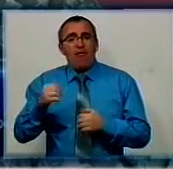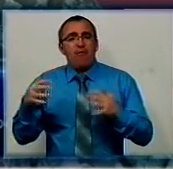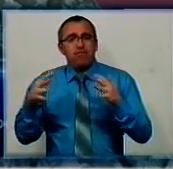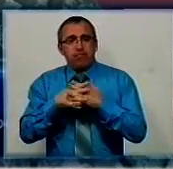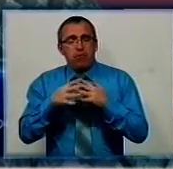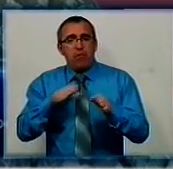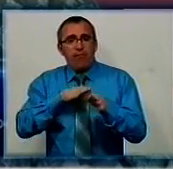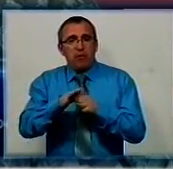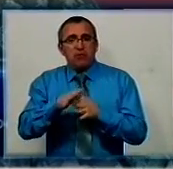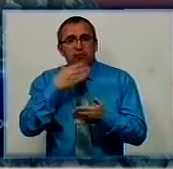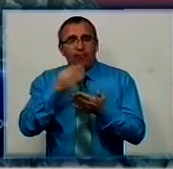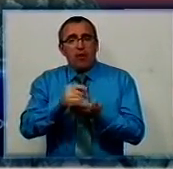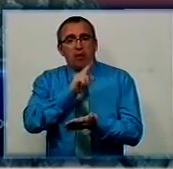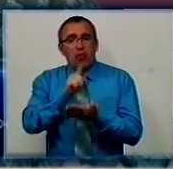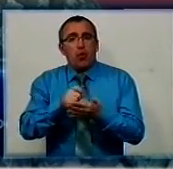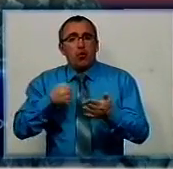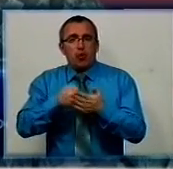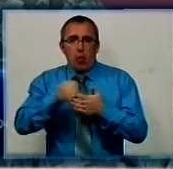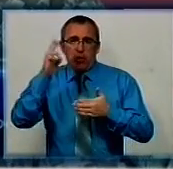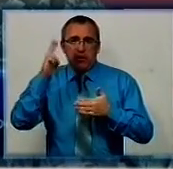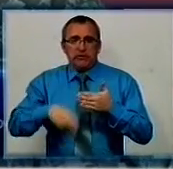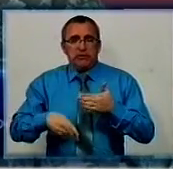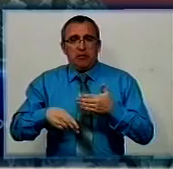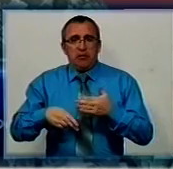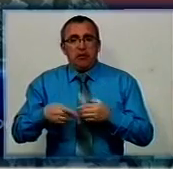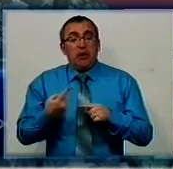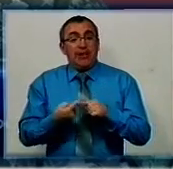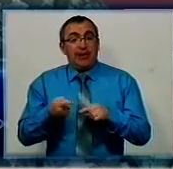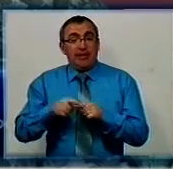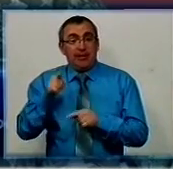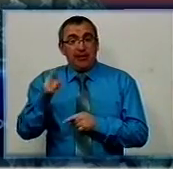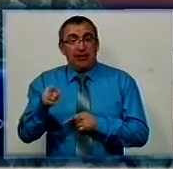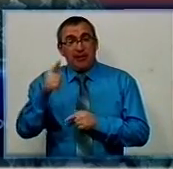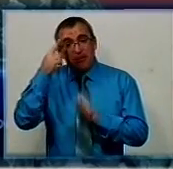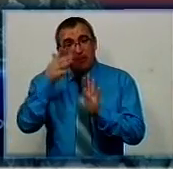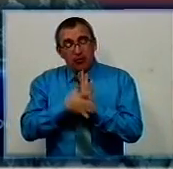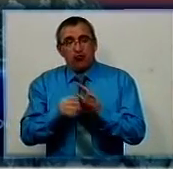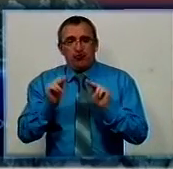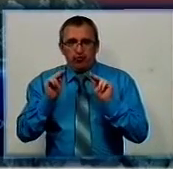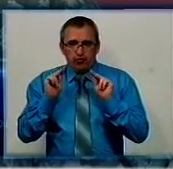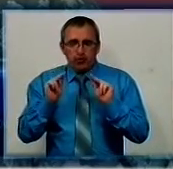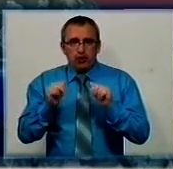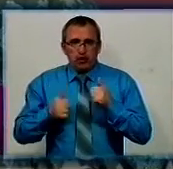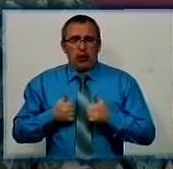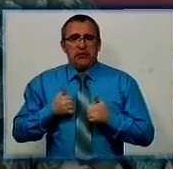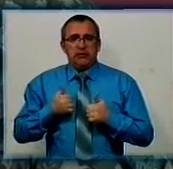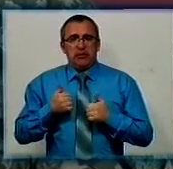виконав свій обов'язок до кінця. Ось такі поняття, як честь, присяга,